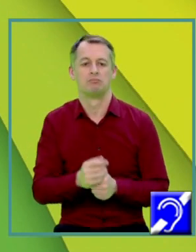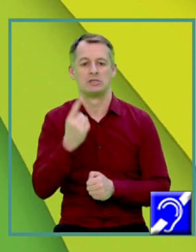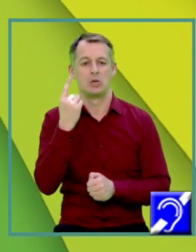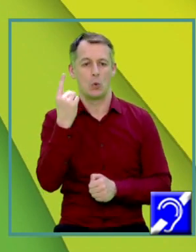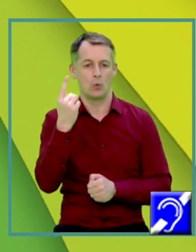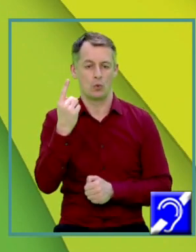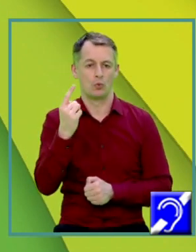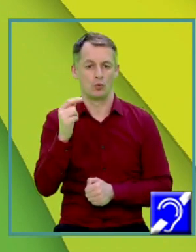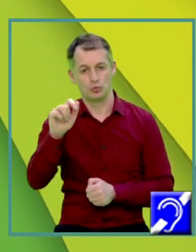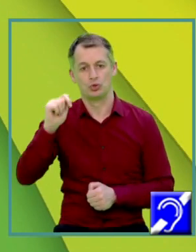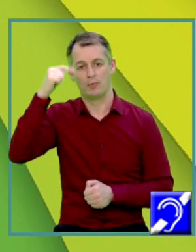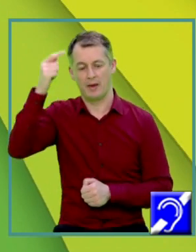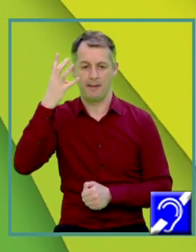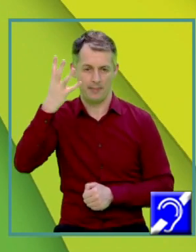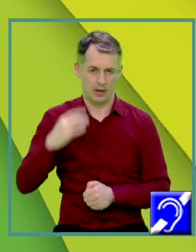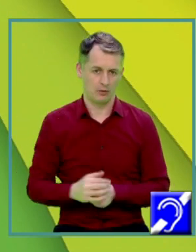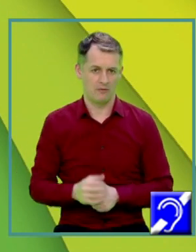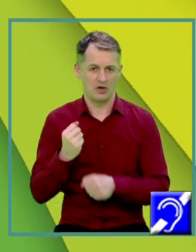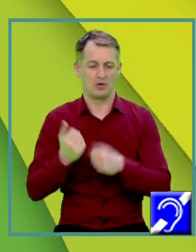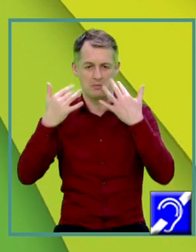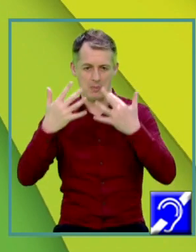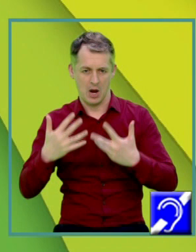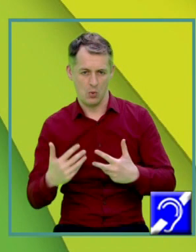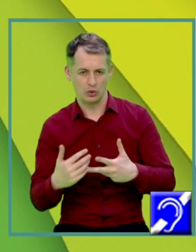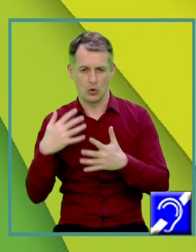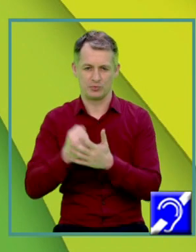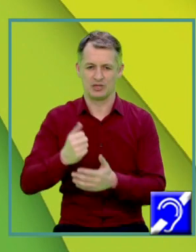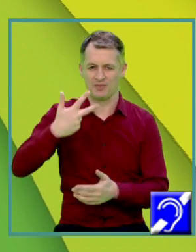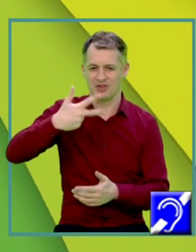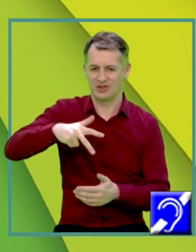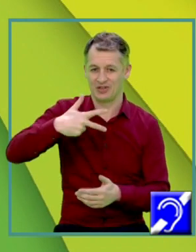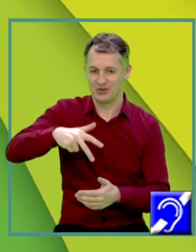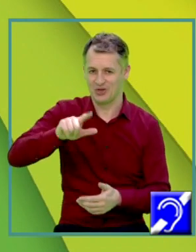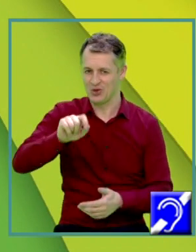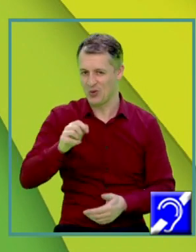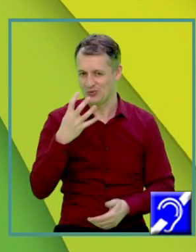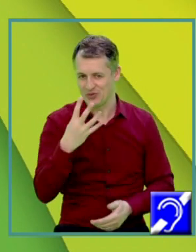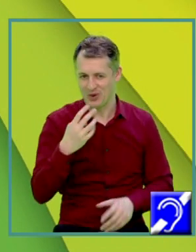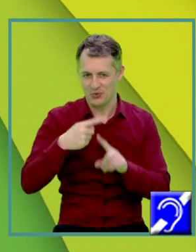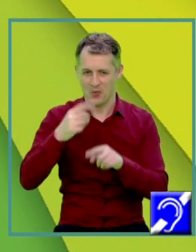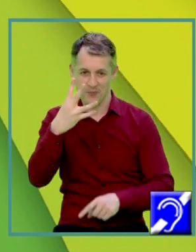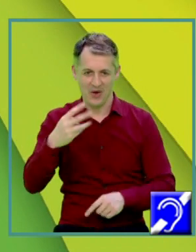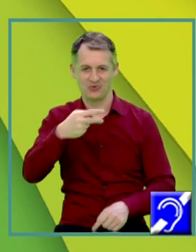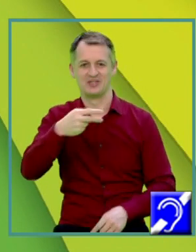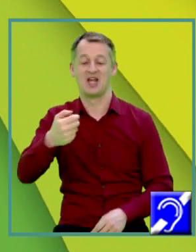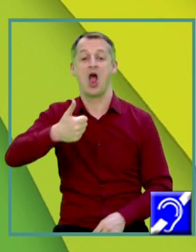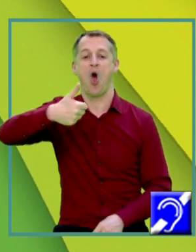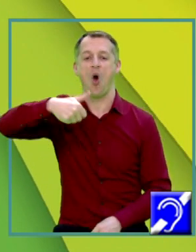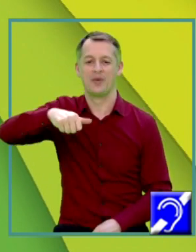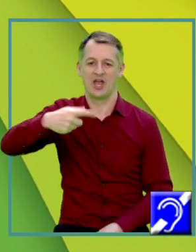Efectuăm calculele și obținem 324 ori 4 adică